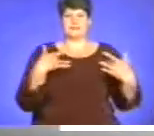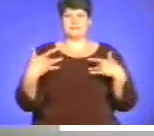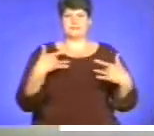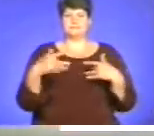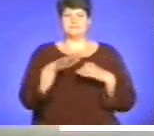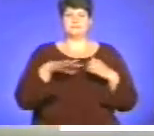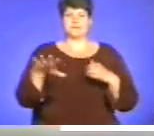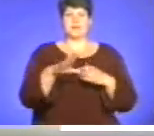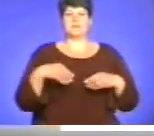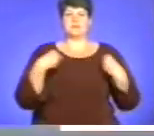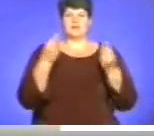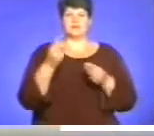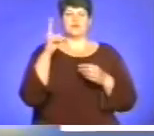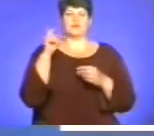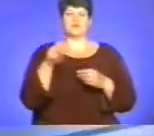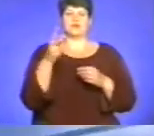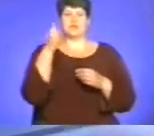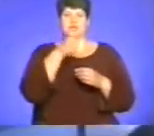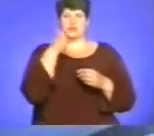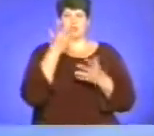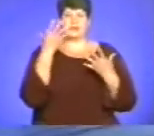-річчю від дня народження Тараса Шевченка.